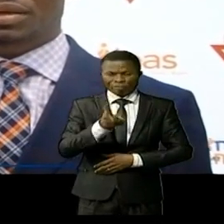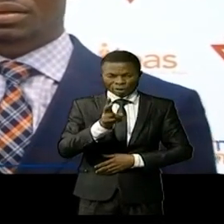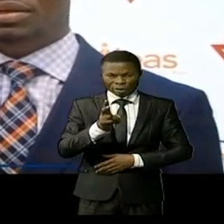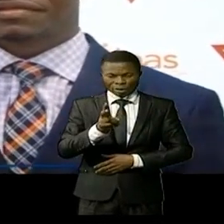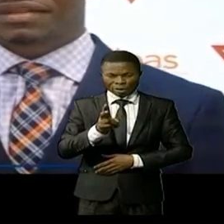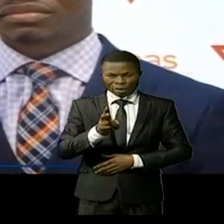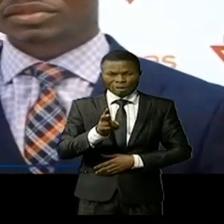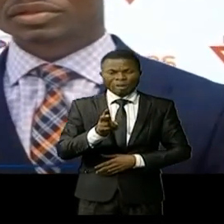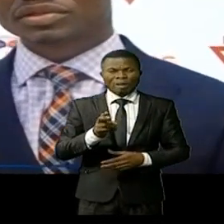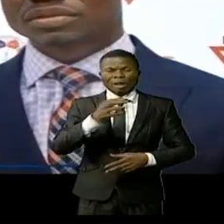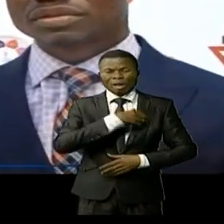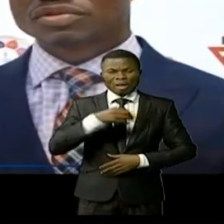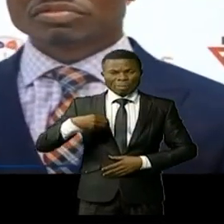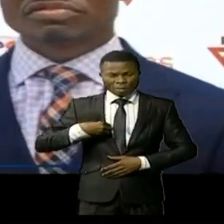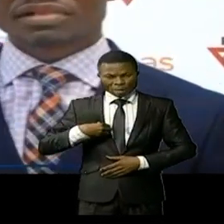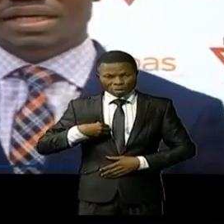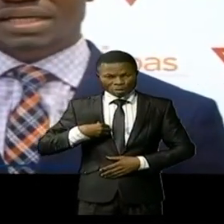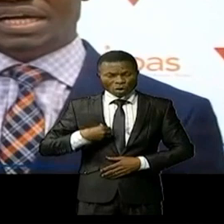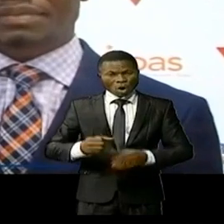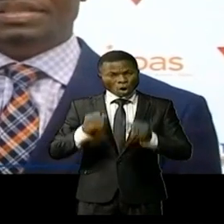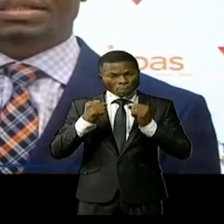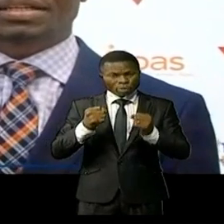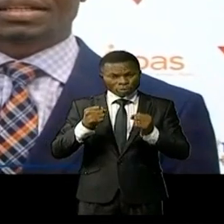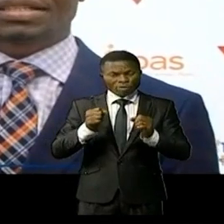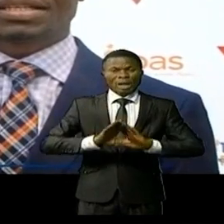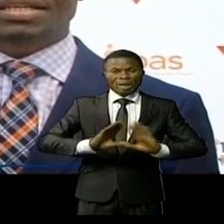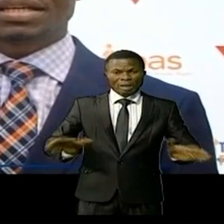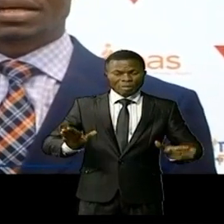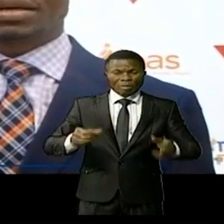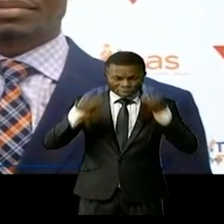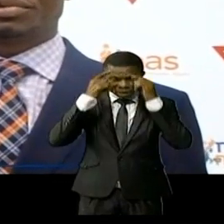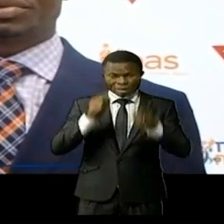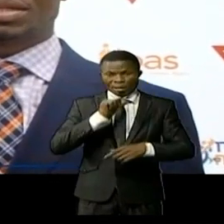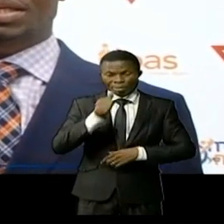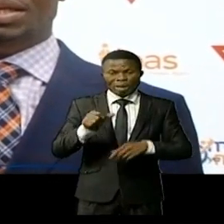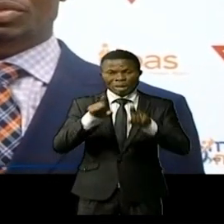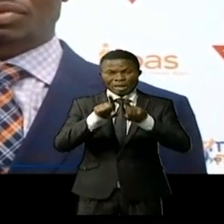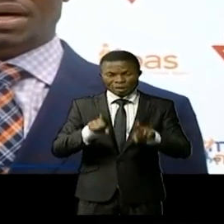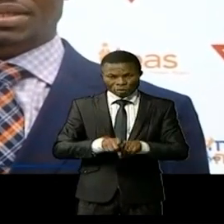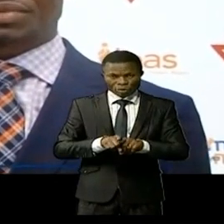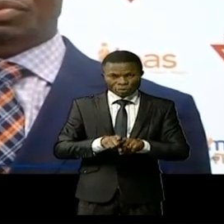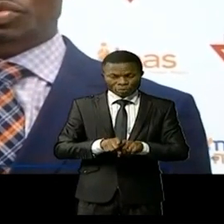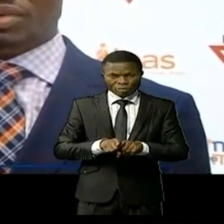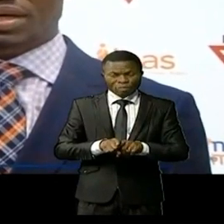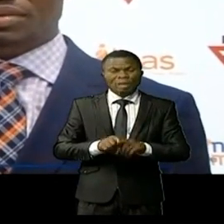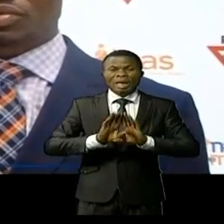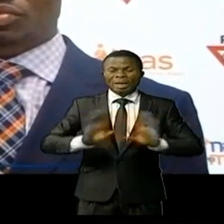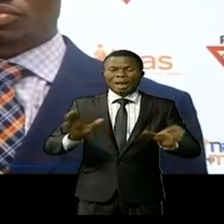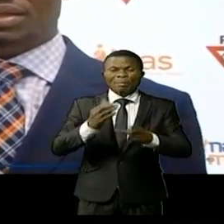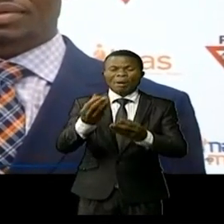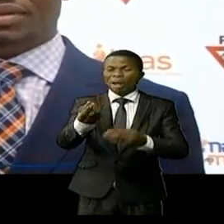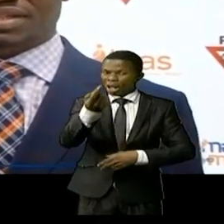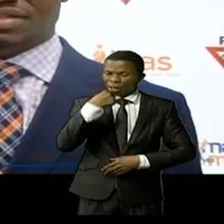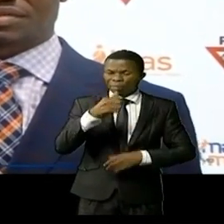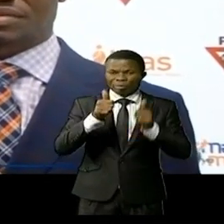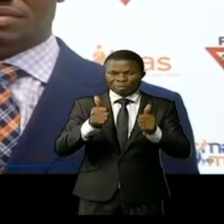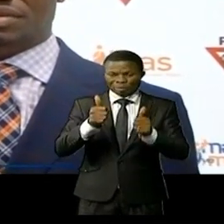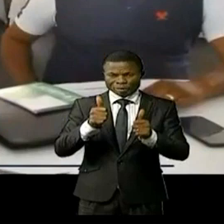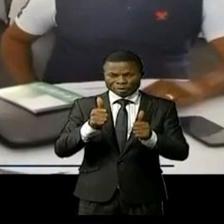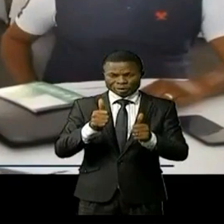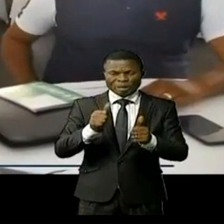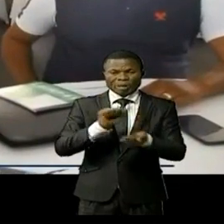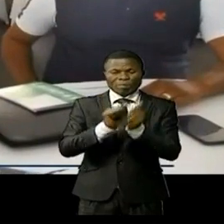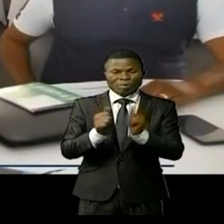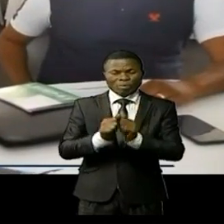seulement les femmes ont le pouvoir et la capacité de décider mais aussi qu'elles ont accès aux soins non loin de leur résidence